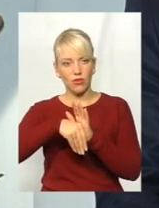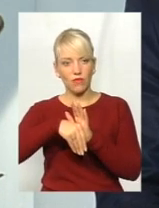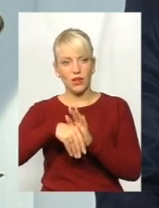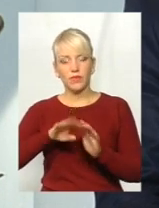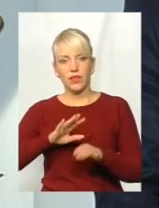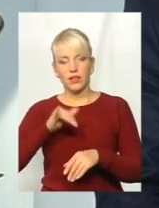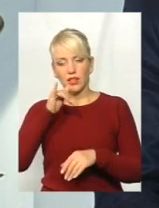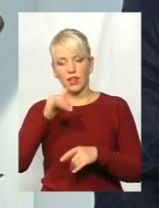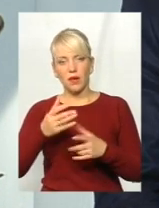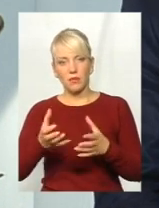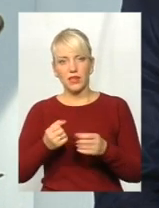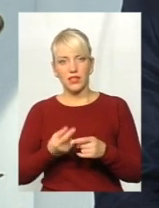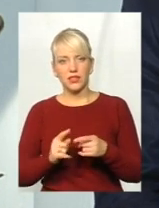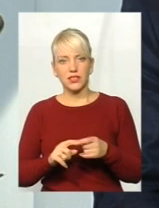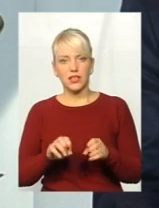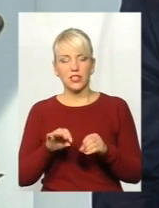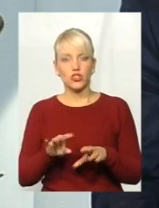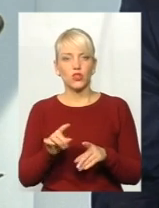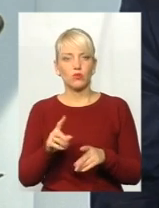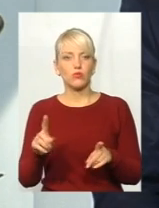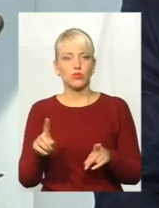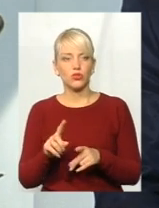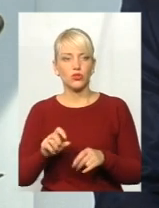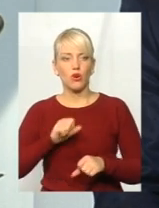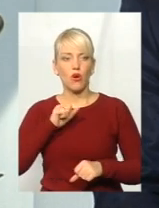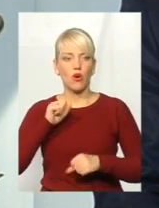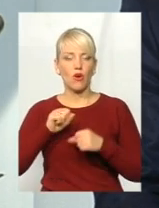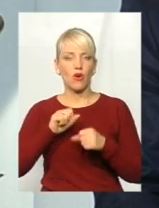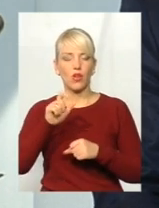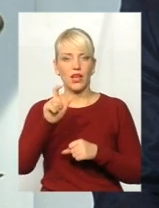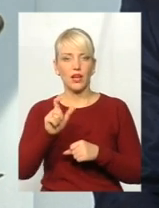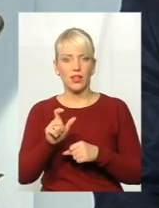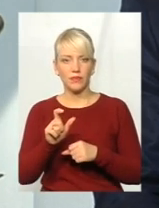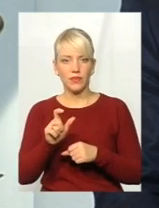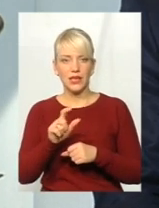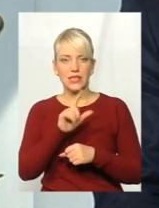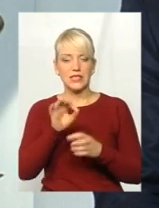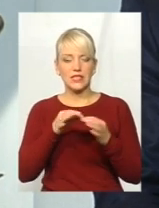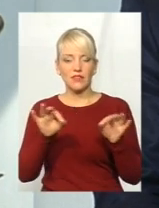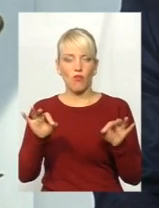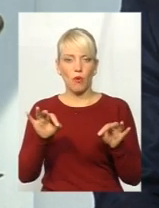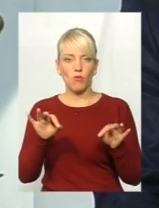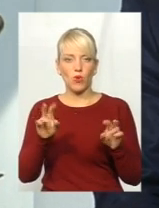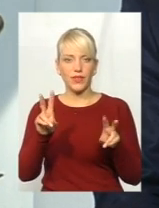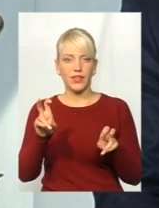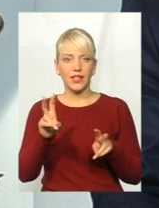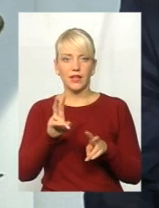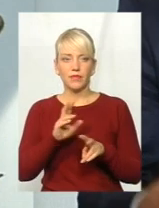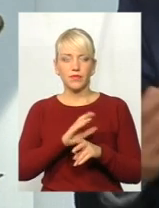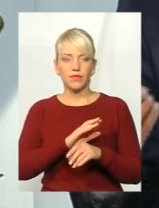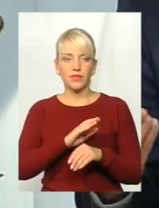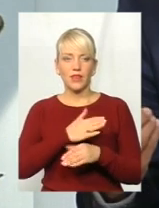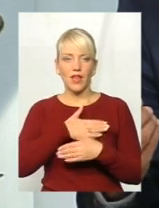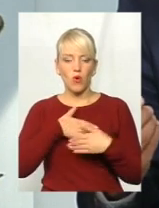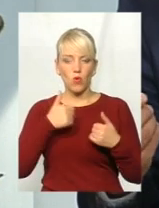прийняти це рішення, тому що колега із Свободи на жаль не хоче визнати того,